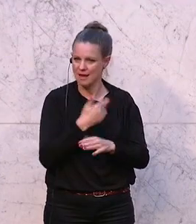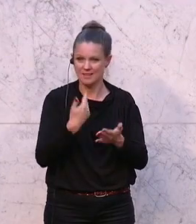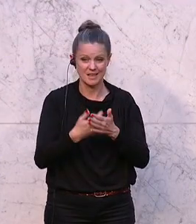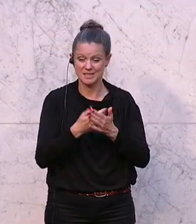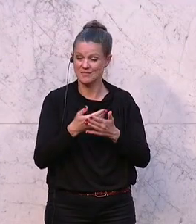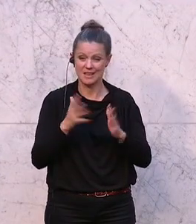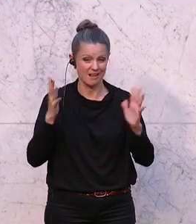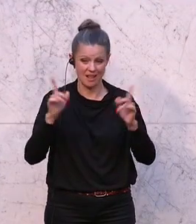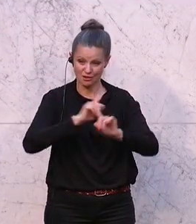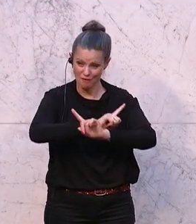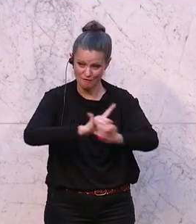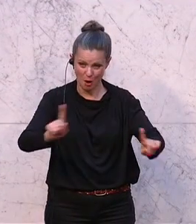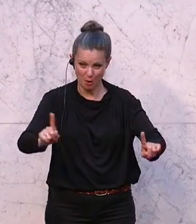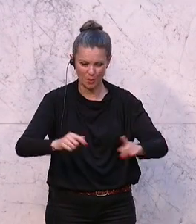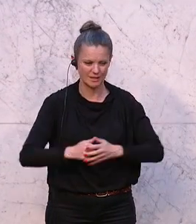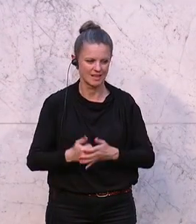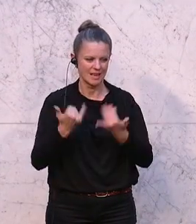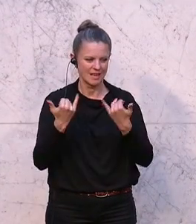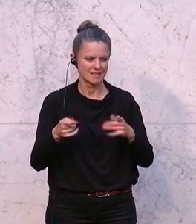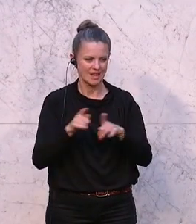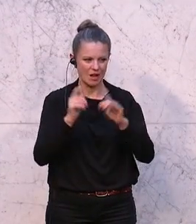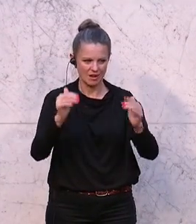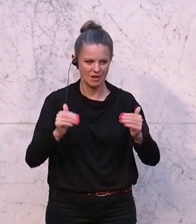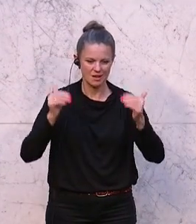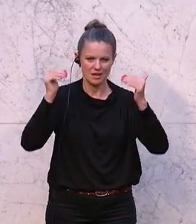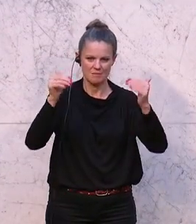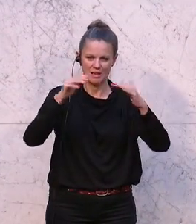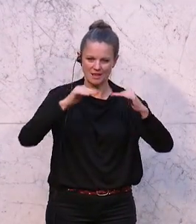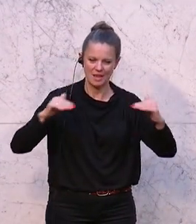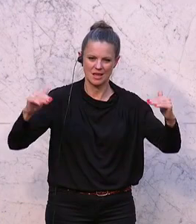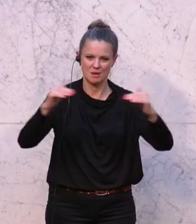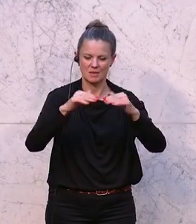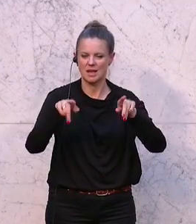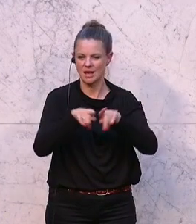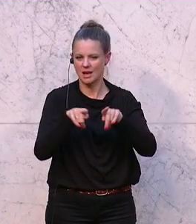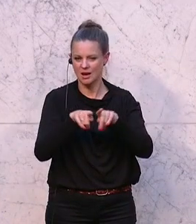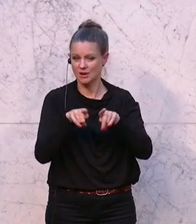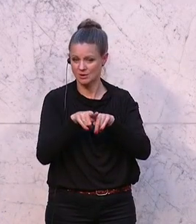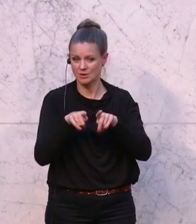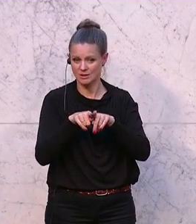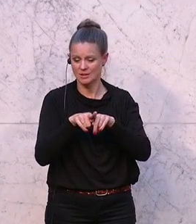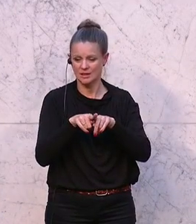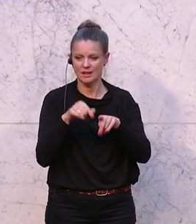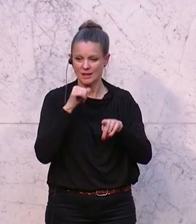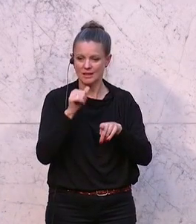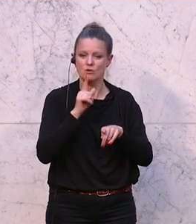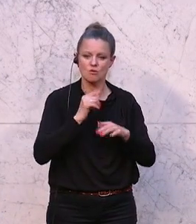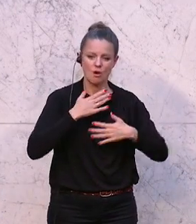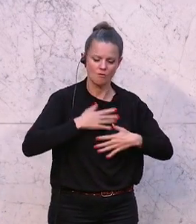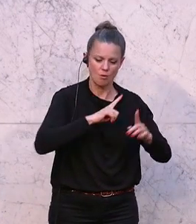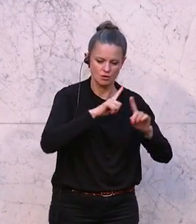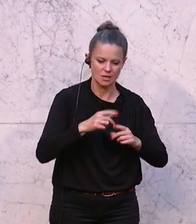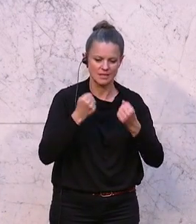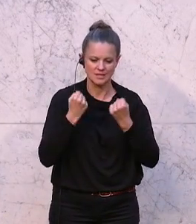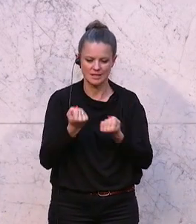auch um eine Meta-Ebene, um eine Meta-Ebene abseits vom Wohlstand, Sicherheit